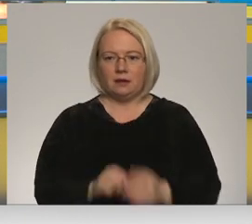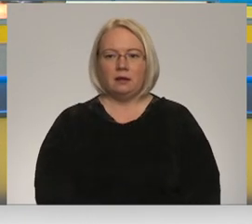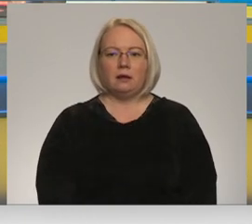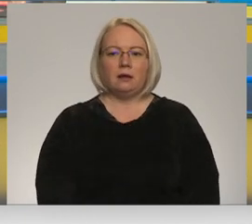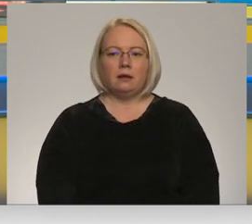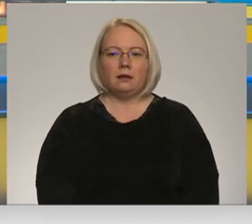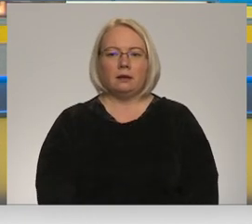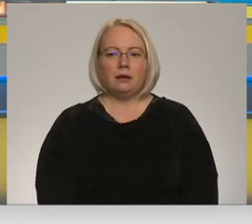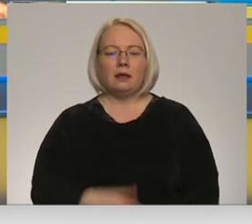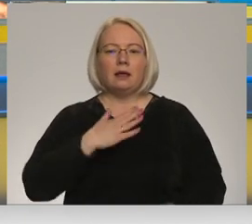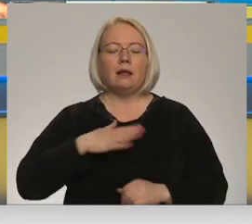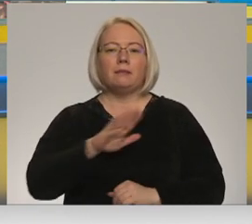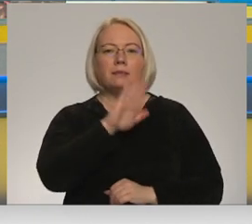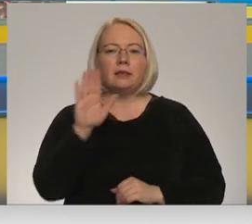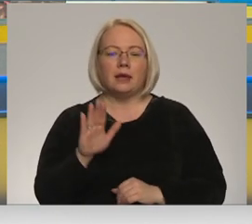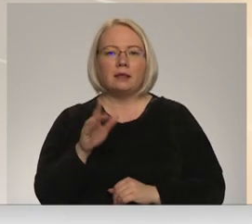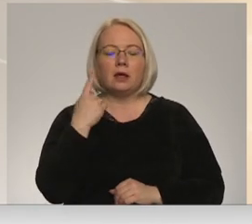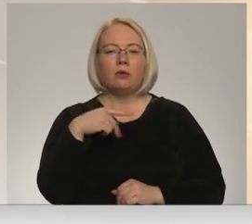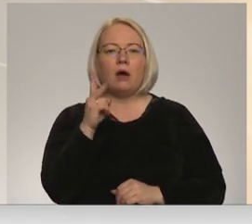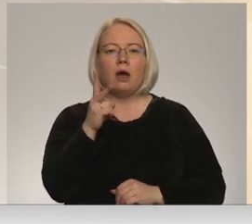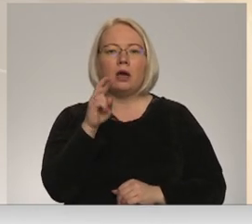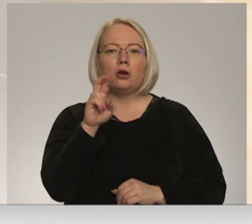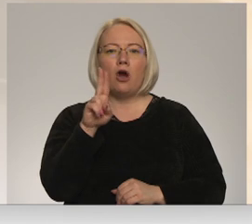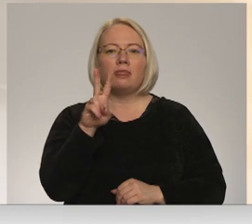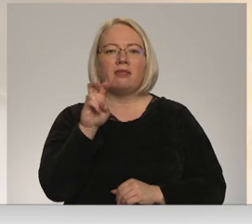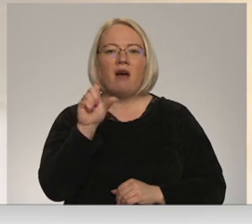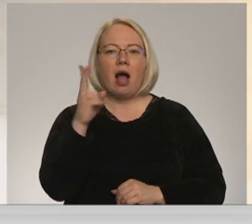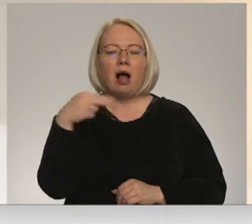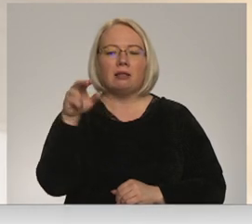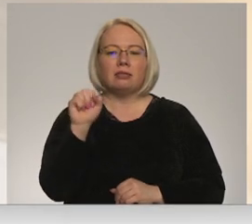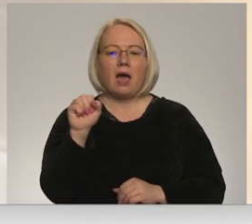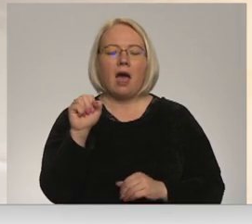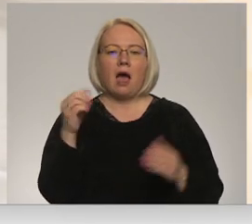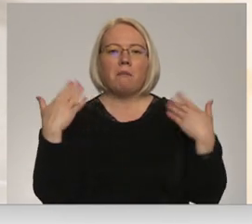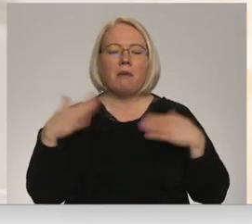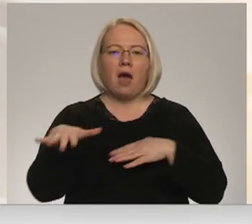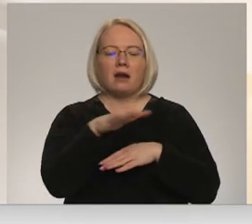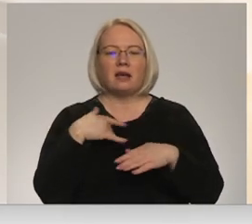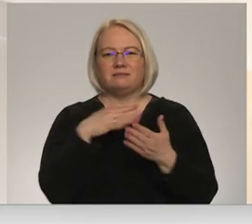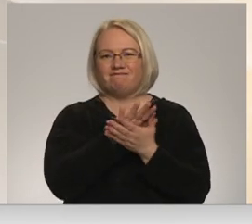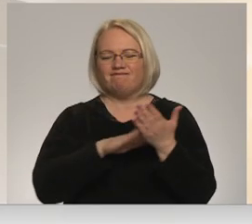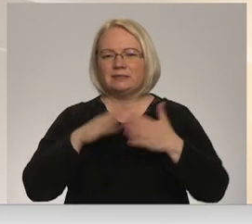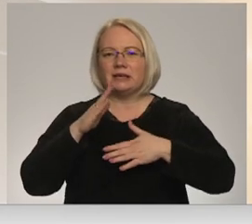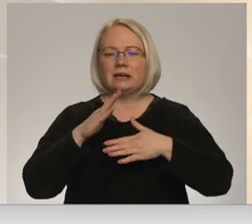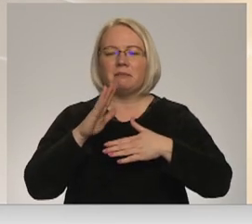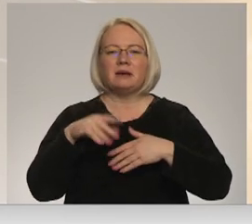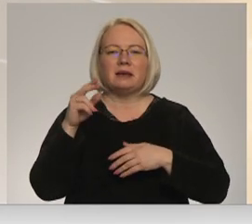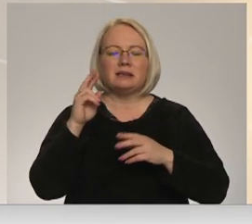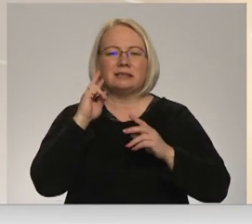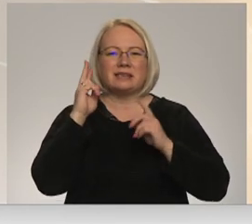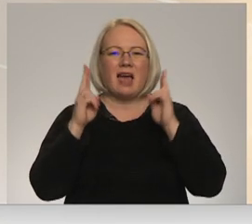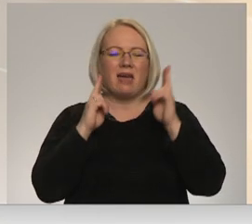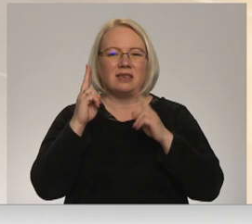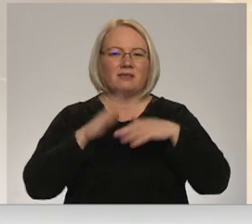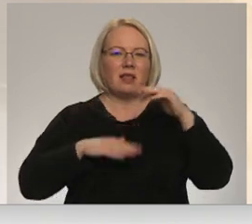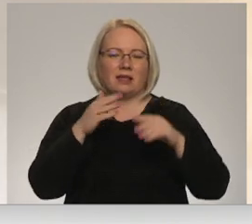Jā, labdien! No Kronvalda pārka es atmanoju par to skaņas kvalitāti, kas nav tik kvalitatīvi. Ņemot vairāk,